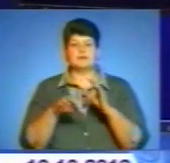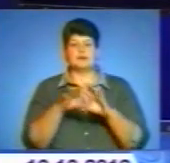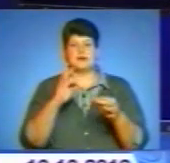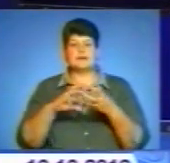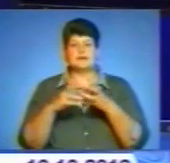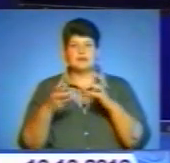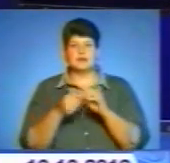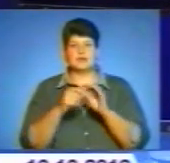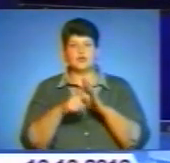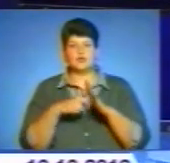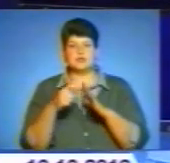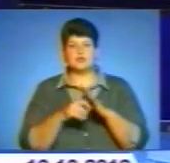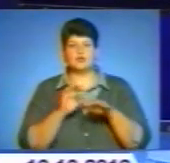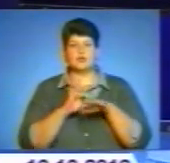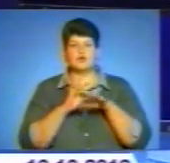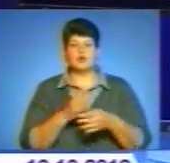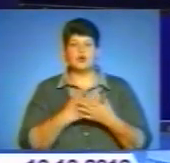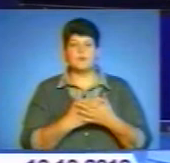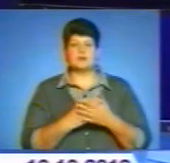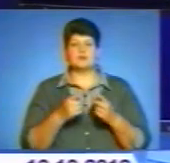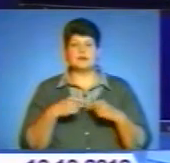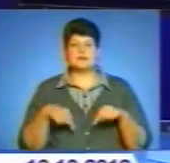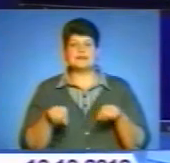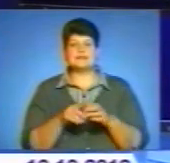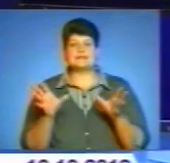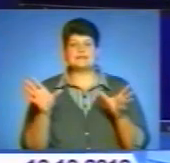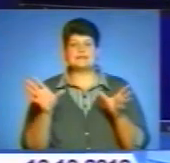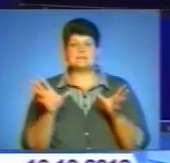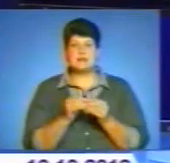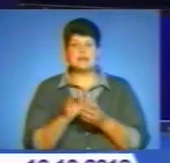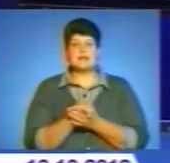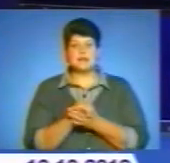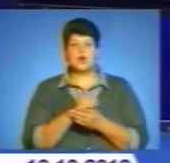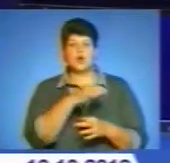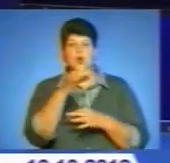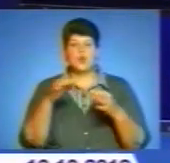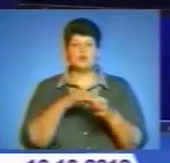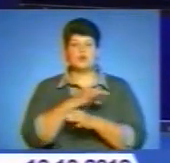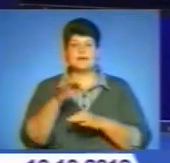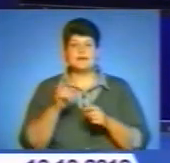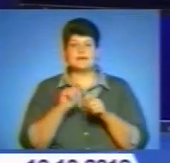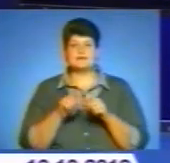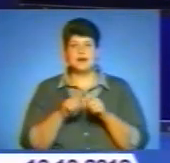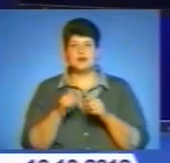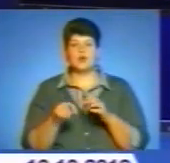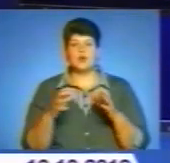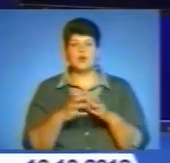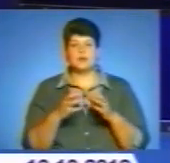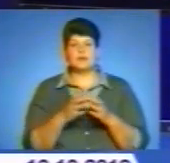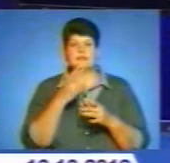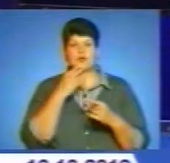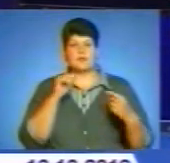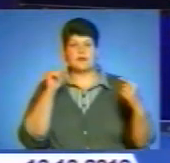Соціологи вкотре намагаються визначити електоральні настрої тернополян напередодні виборів. Результати дослідження, проведеного